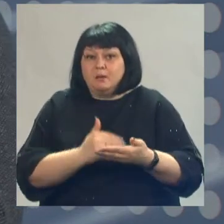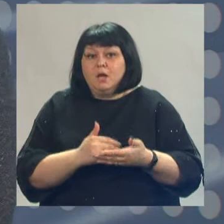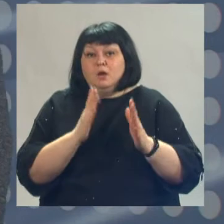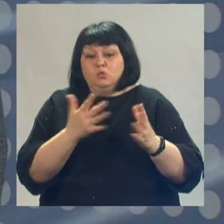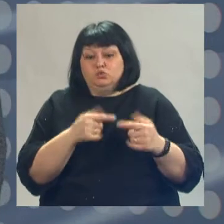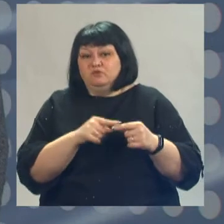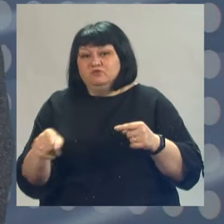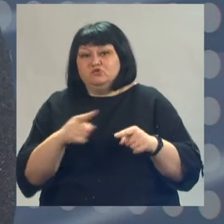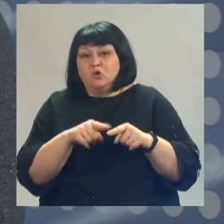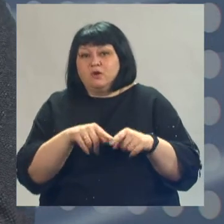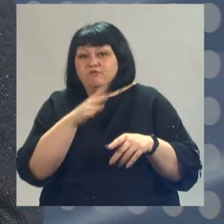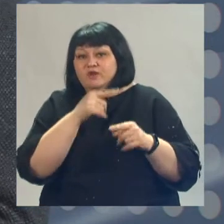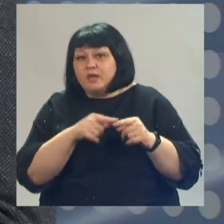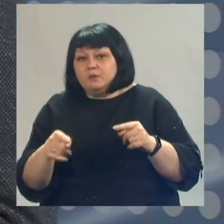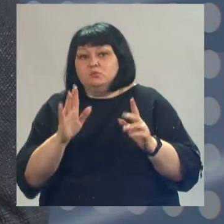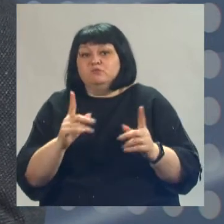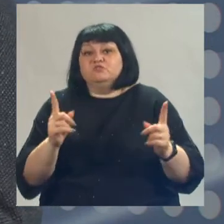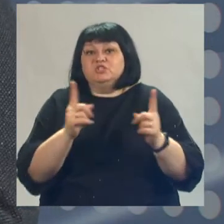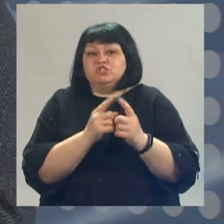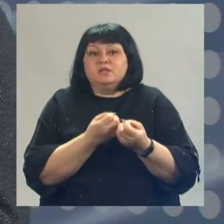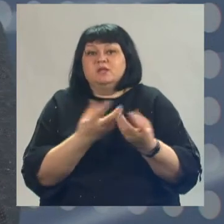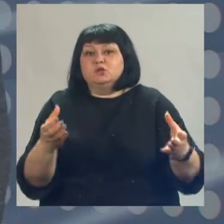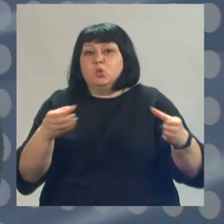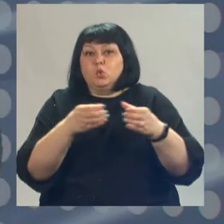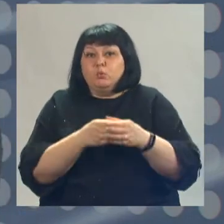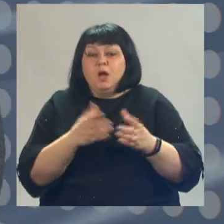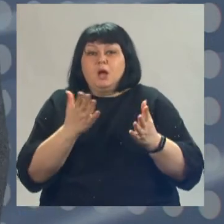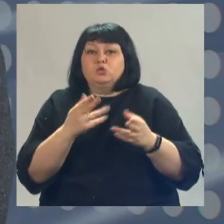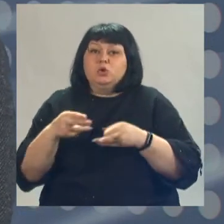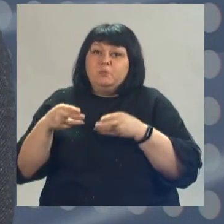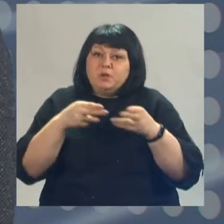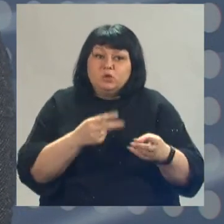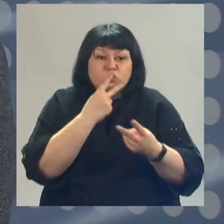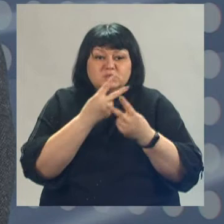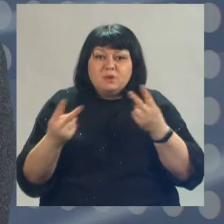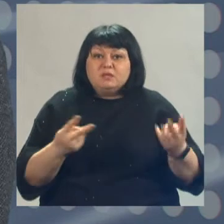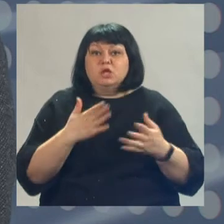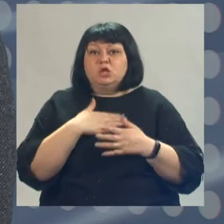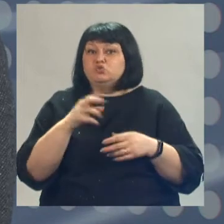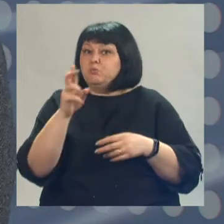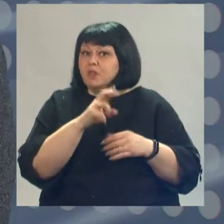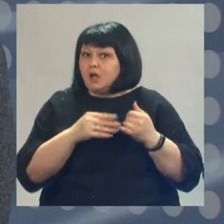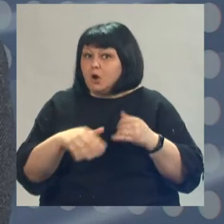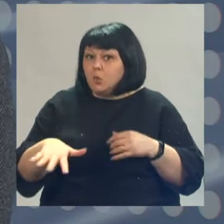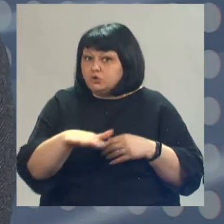в скором времени встречать несколько групп, которые приедут смотреть нашу Белгородщину. И